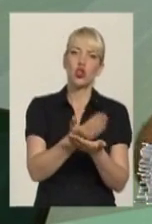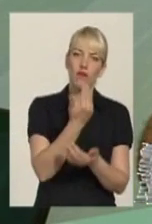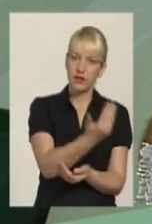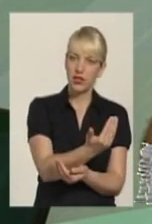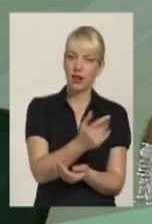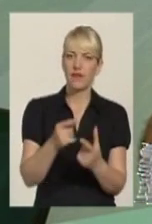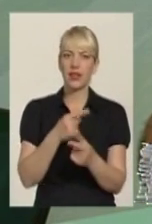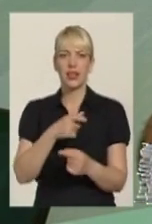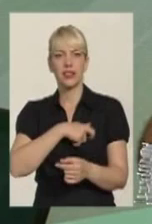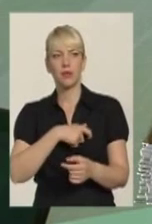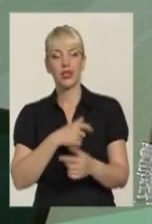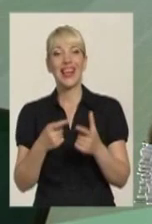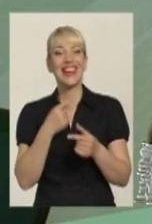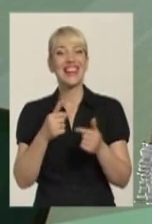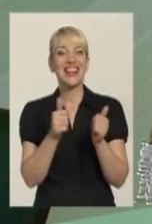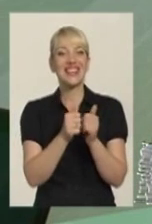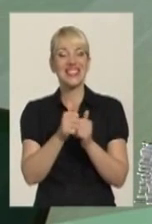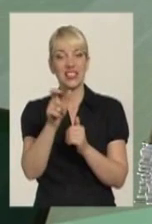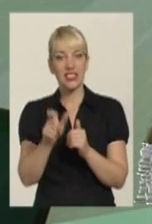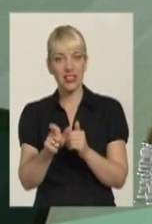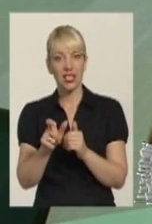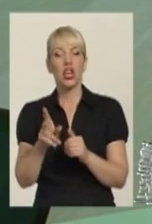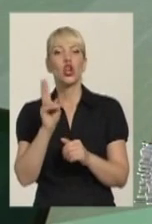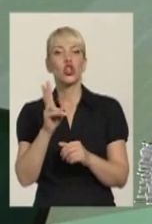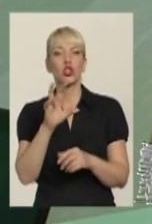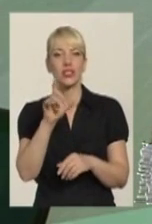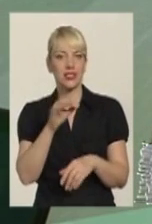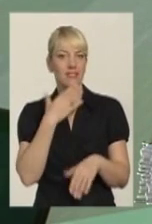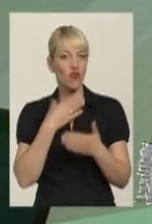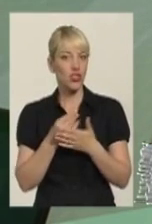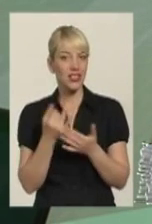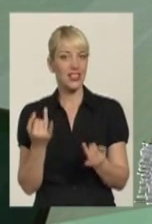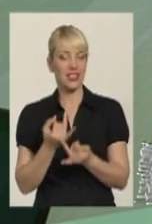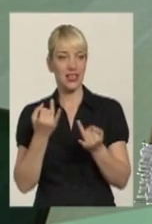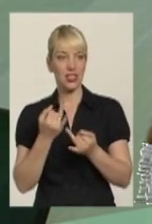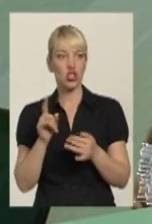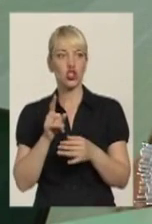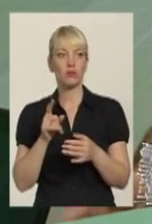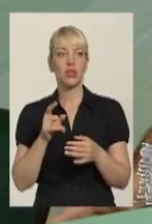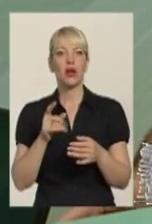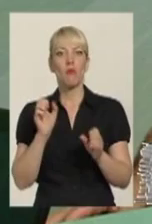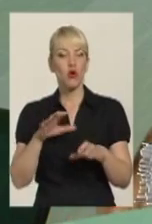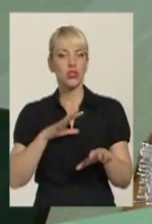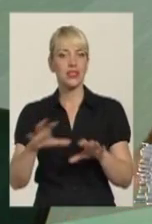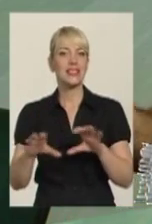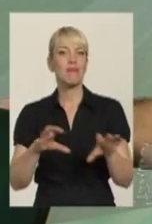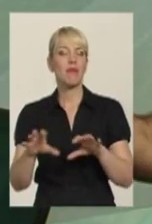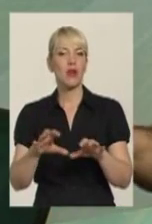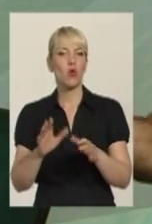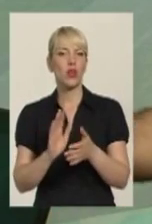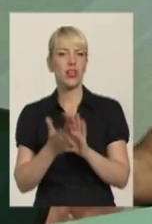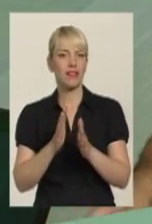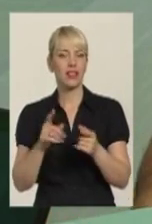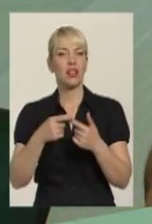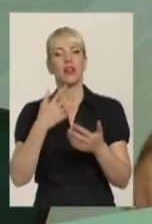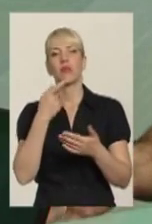даже соседів, які з-за шкурних інтересів, щоб захищати свої шкурні інтереси, може спекулировати, що він